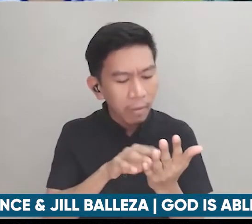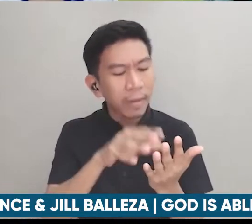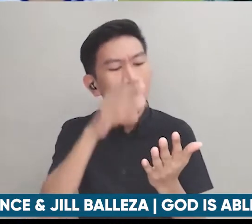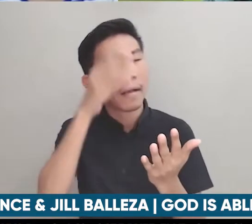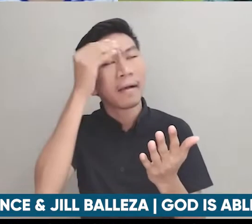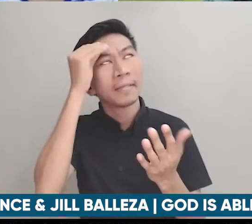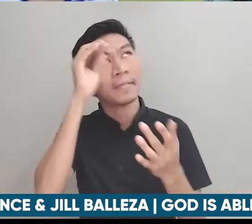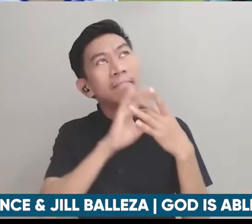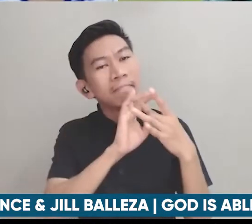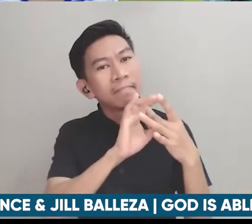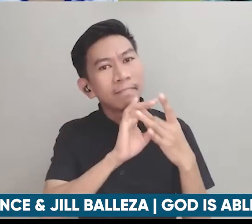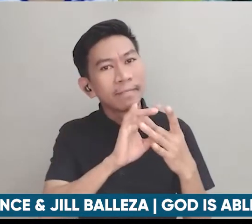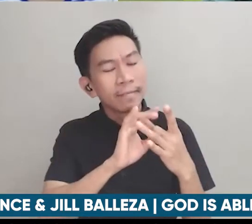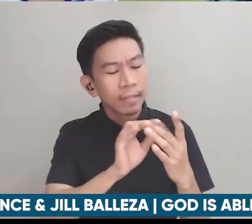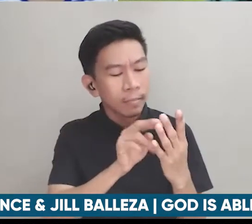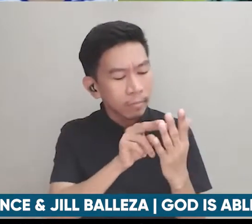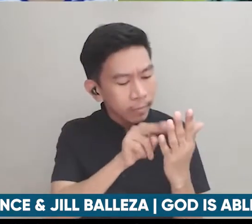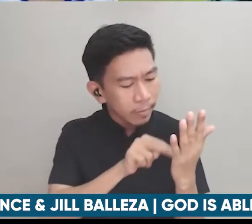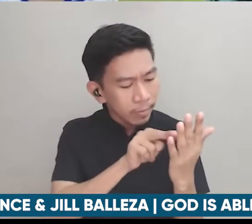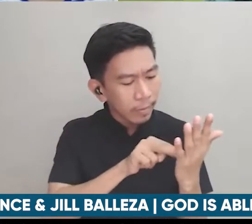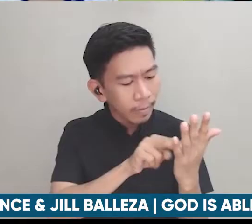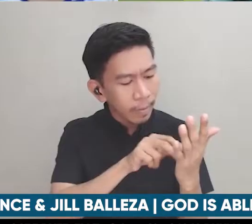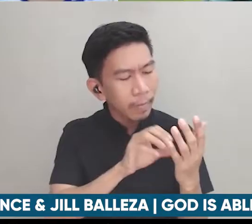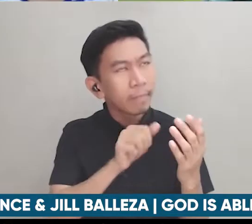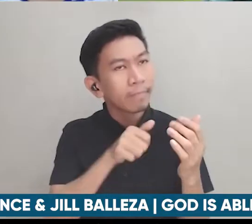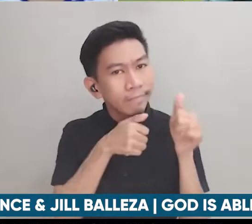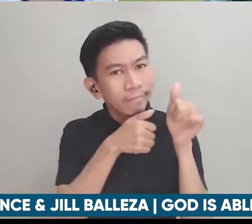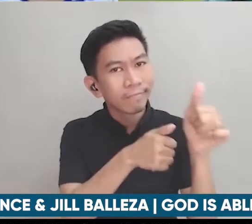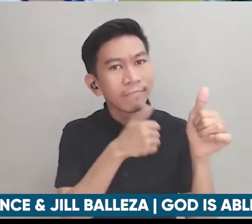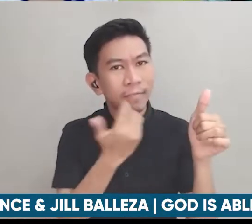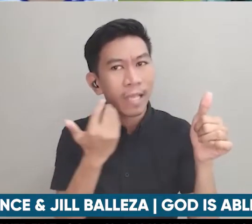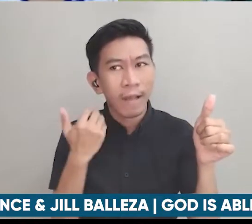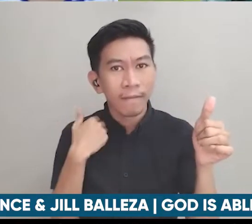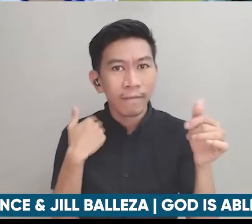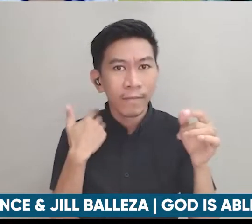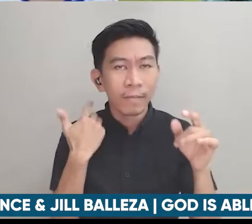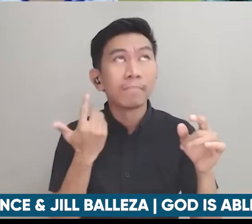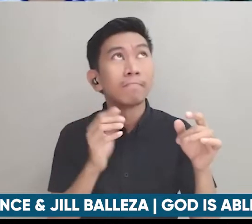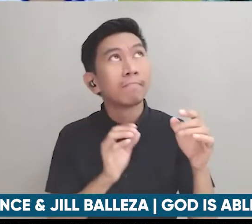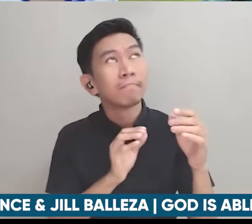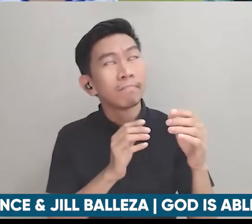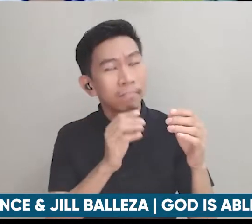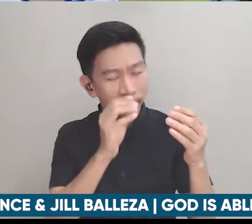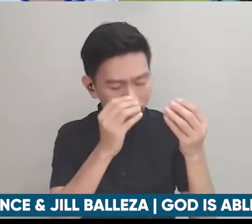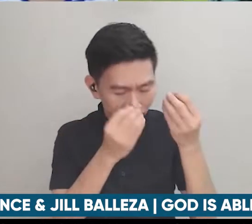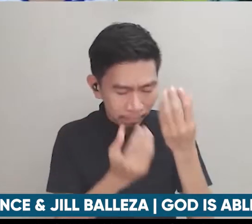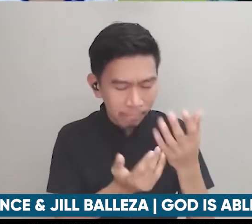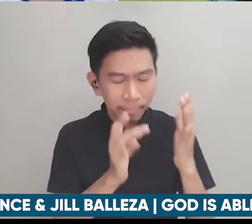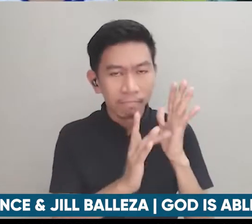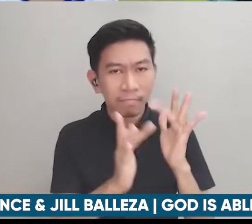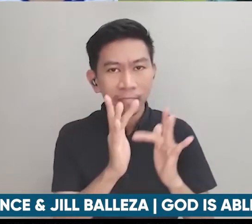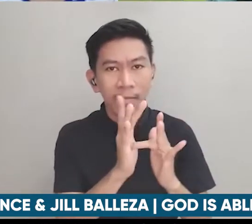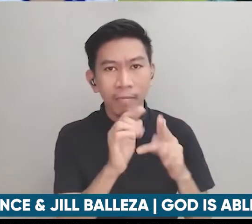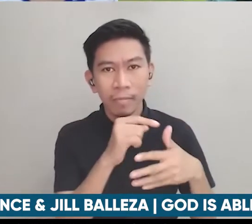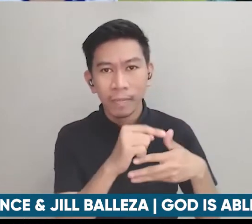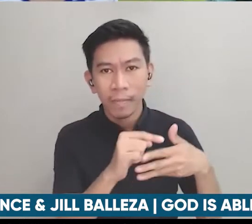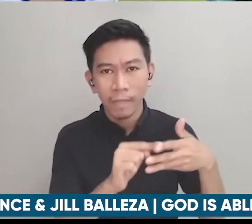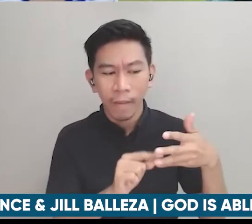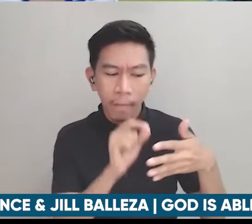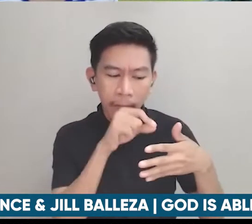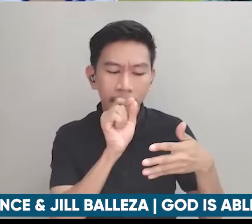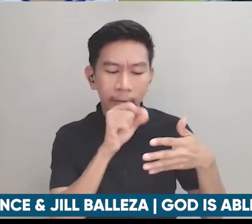Kanyang Word nagpapadesciple ka ano po you are following His Son Jesus as your Lord and Savior e dun natin talaga